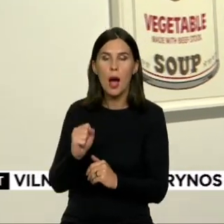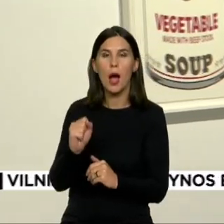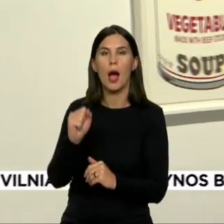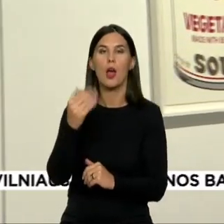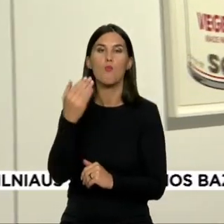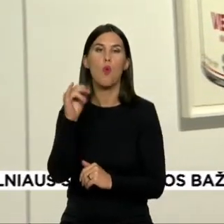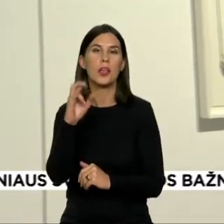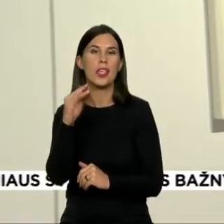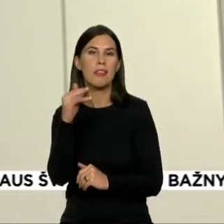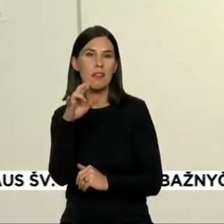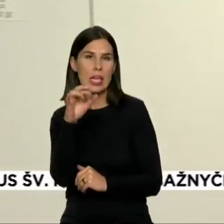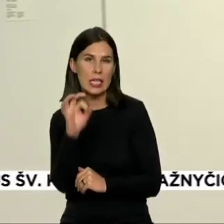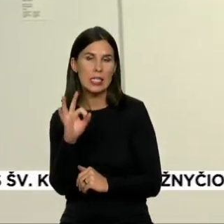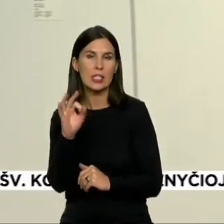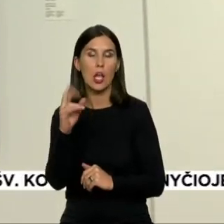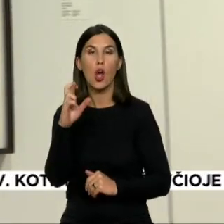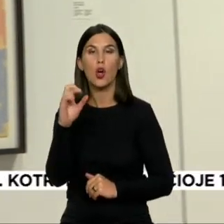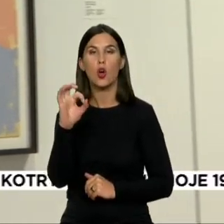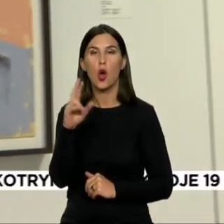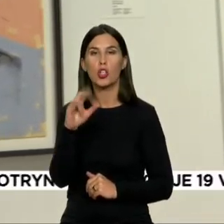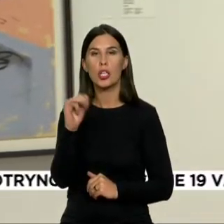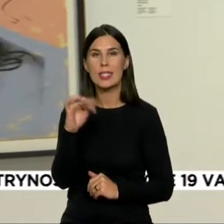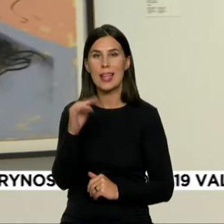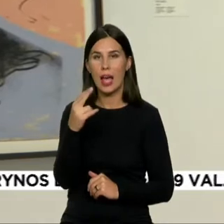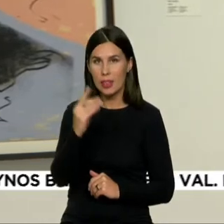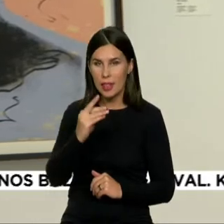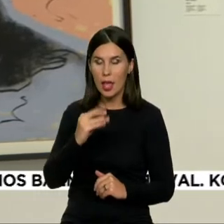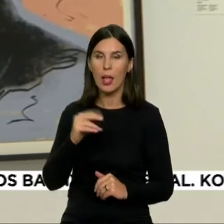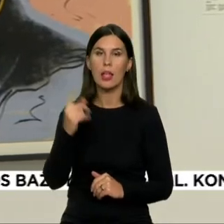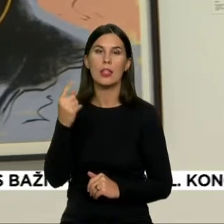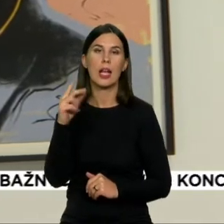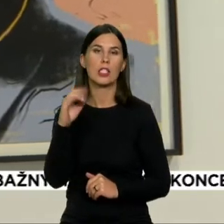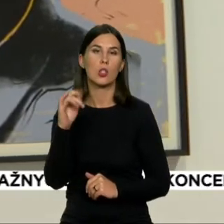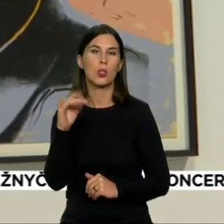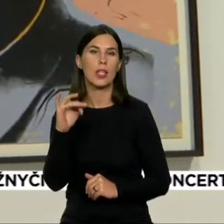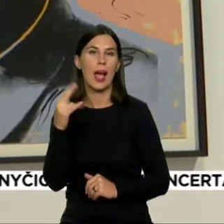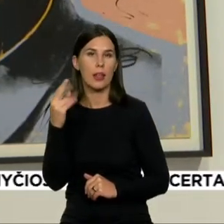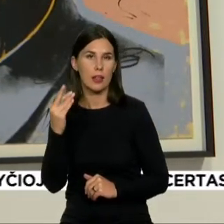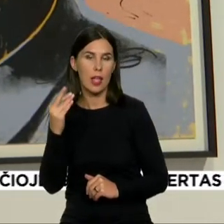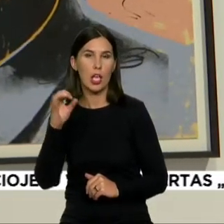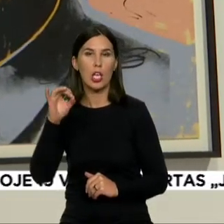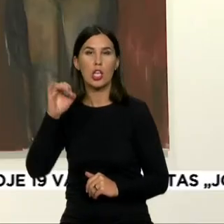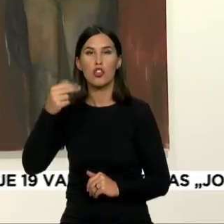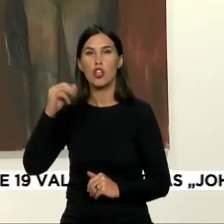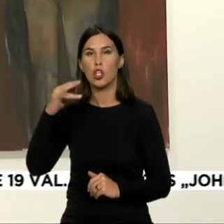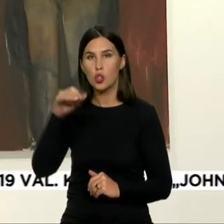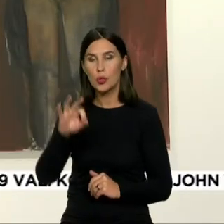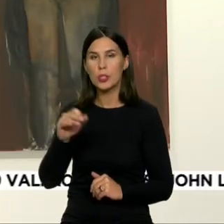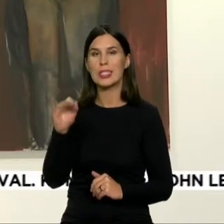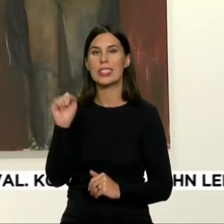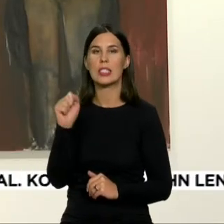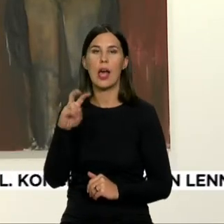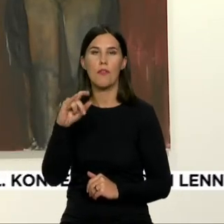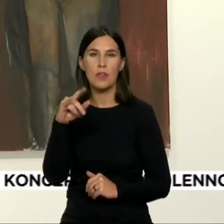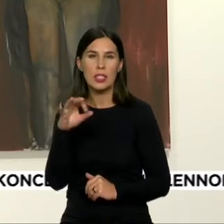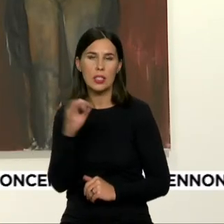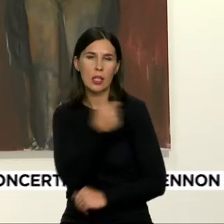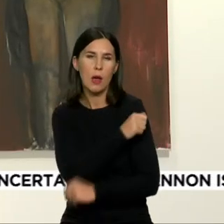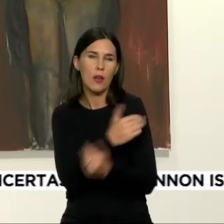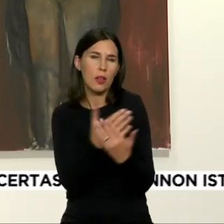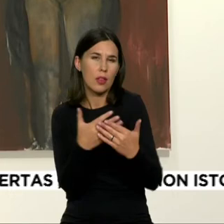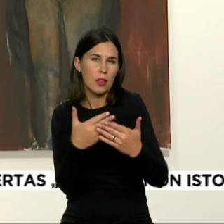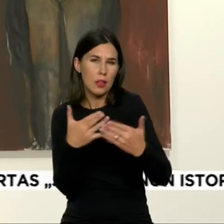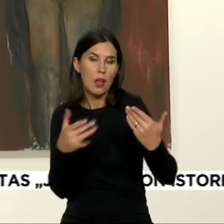Kiferio, Marijos Teresės Rožanskaitės, Mildos Drasdauskaitės, Algirdos Šeškaus, Augustino Savicko ir kitų darbai kalba apie